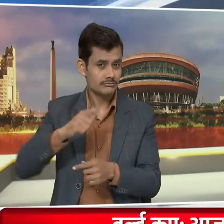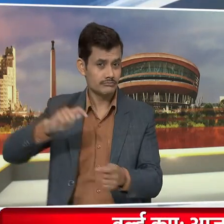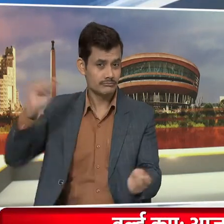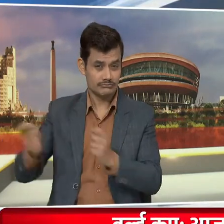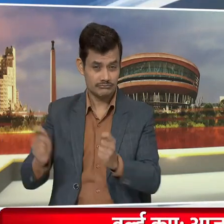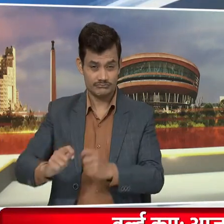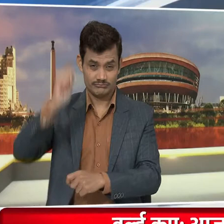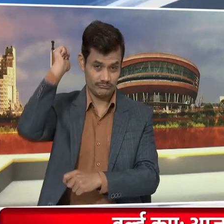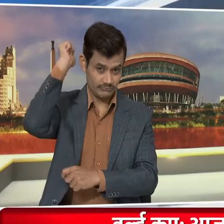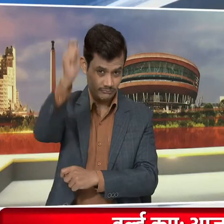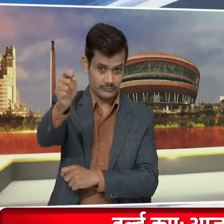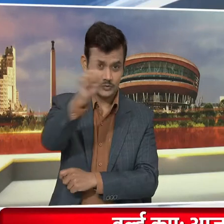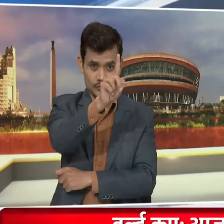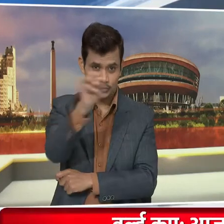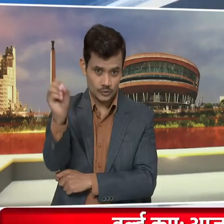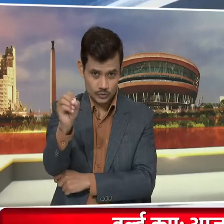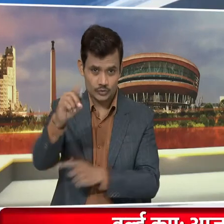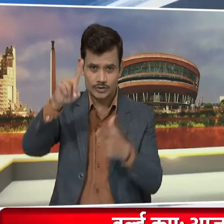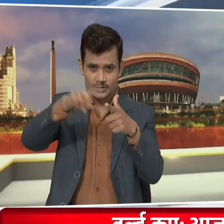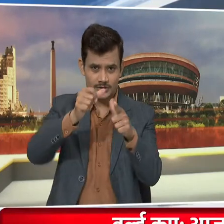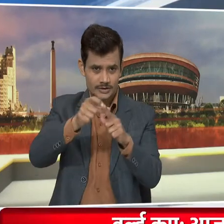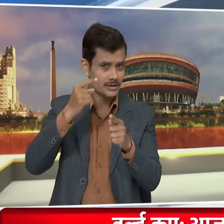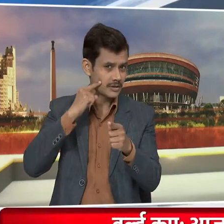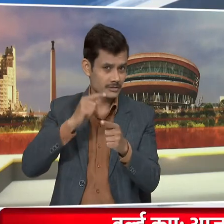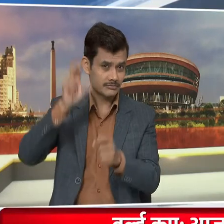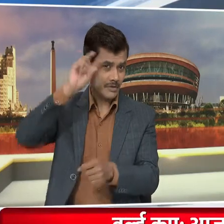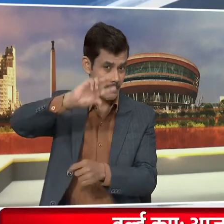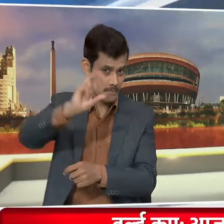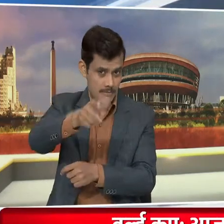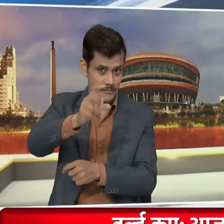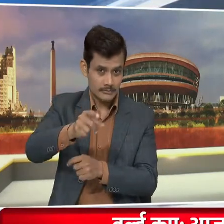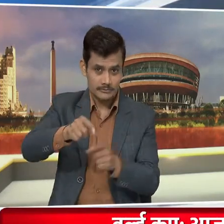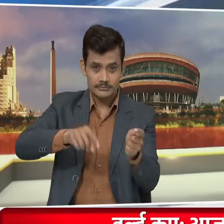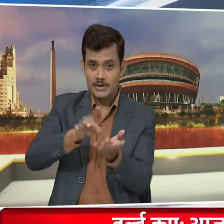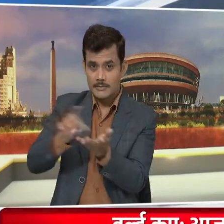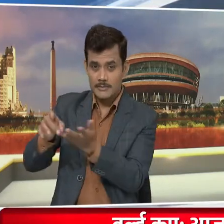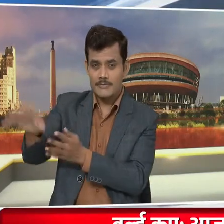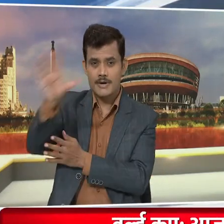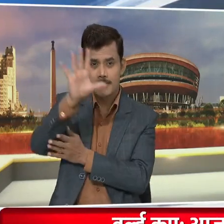की गेंदबाजी ने भारत को दक्षन अफ्रीका के खिलाब दिलाई विराड जी